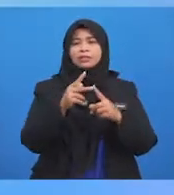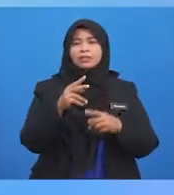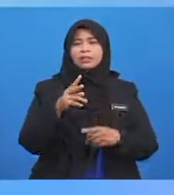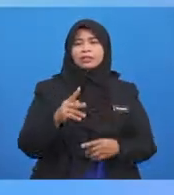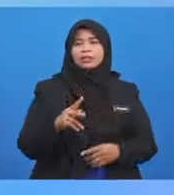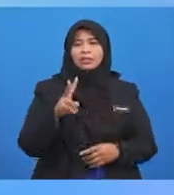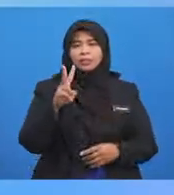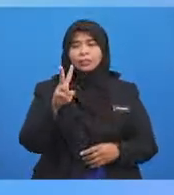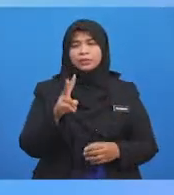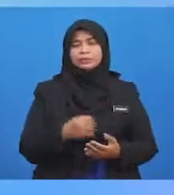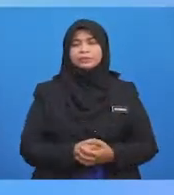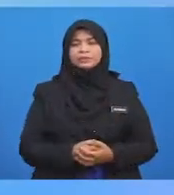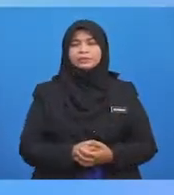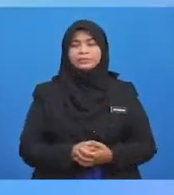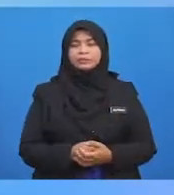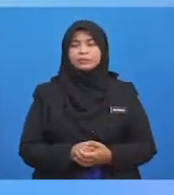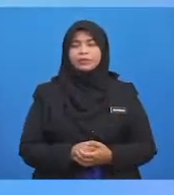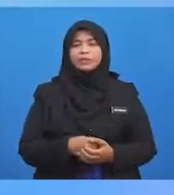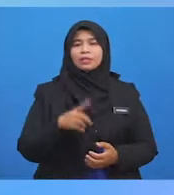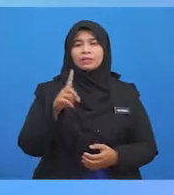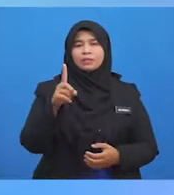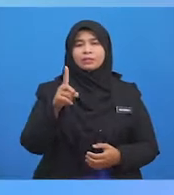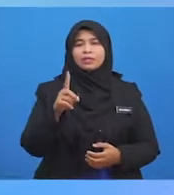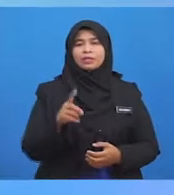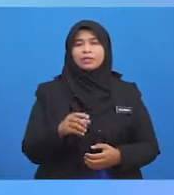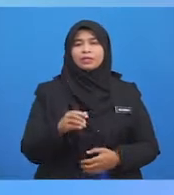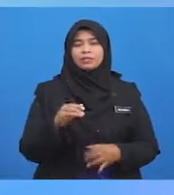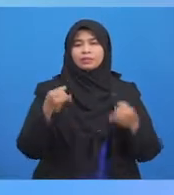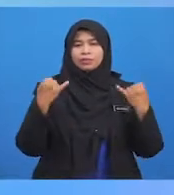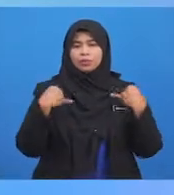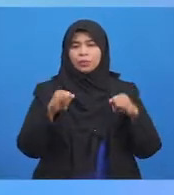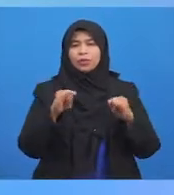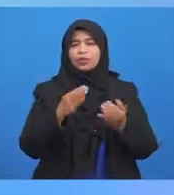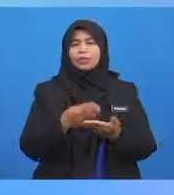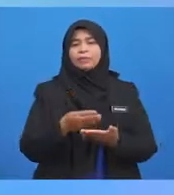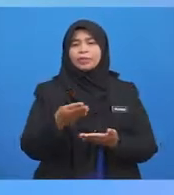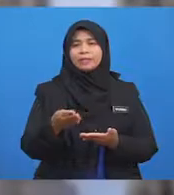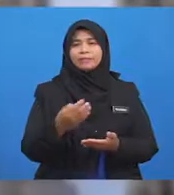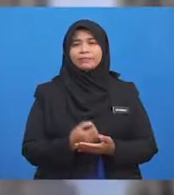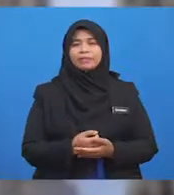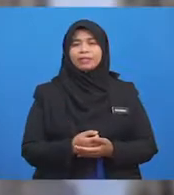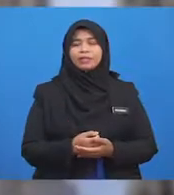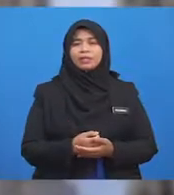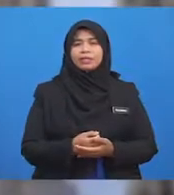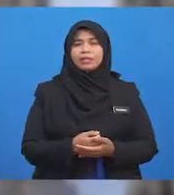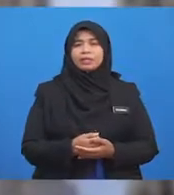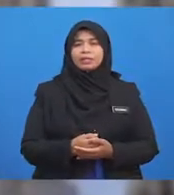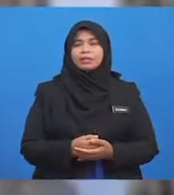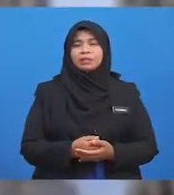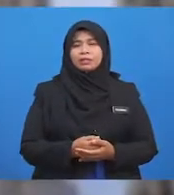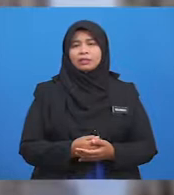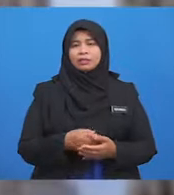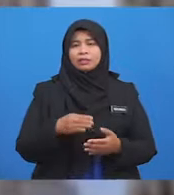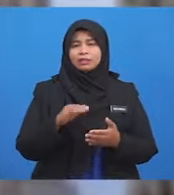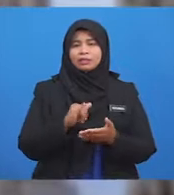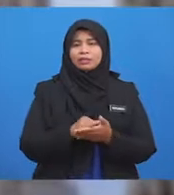muamalat Yang pertama Akdul baik Iaitu jual beli Akdul baik merupakan